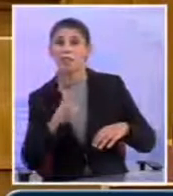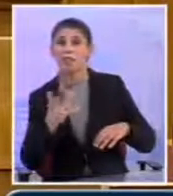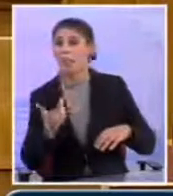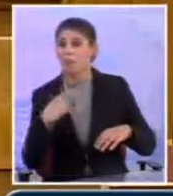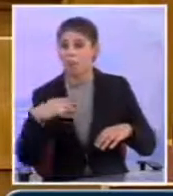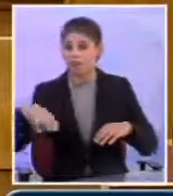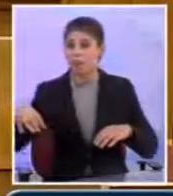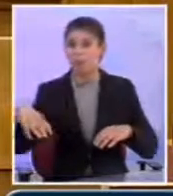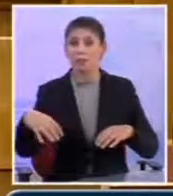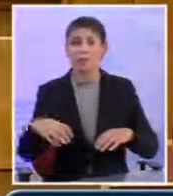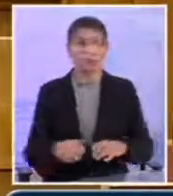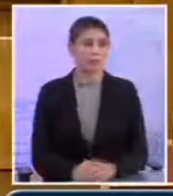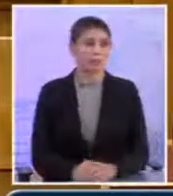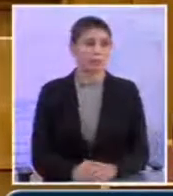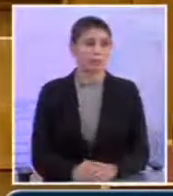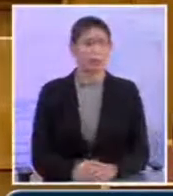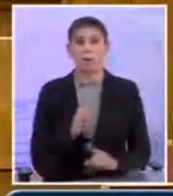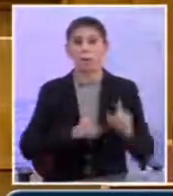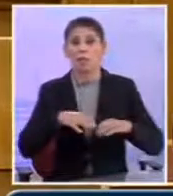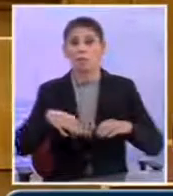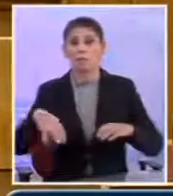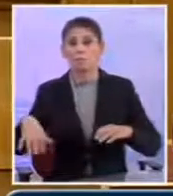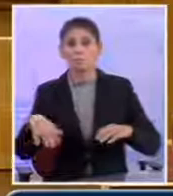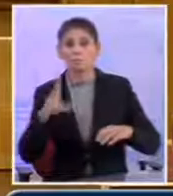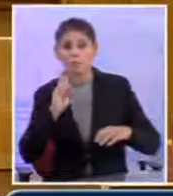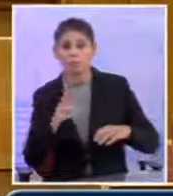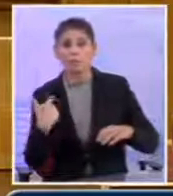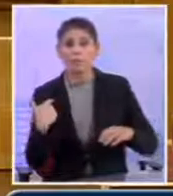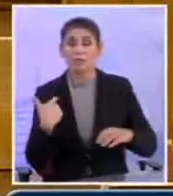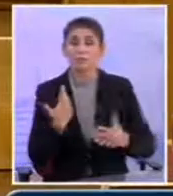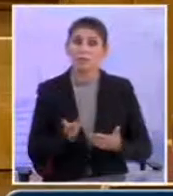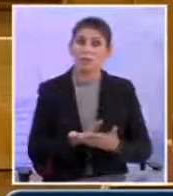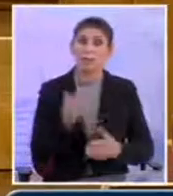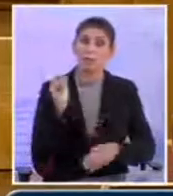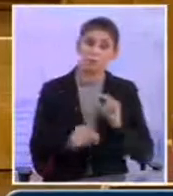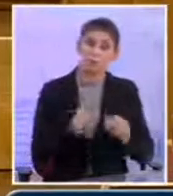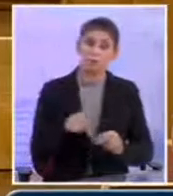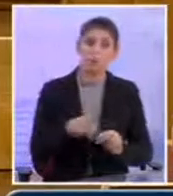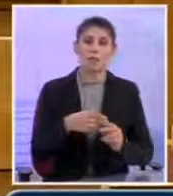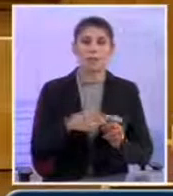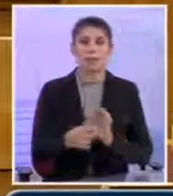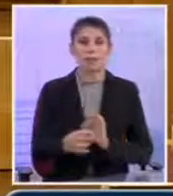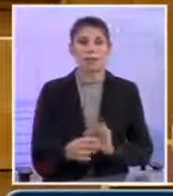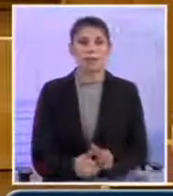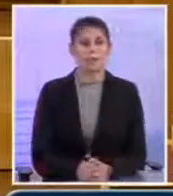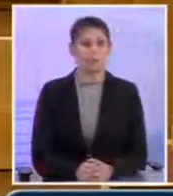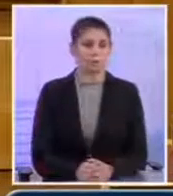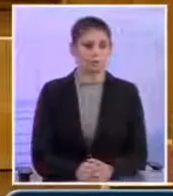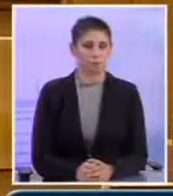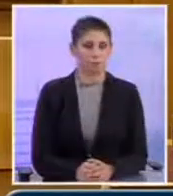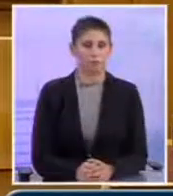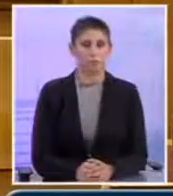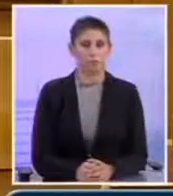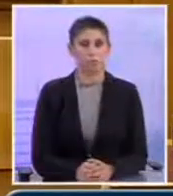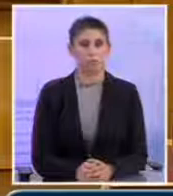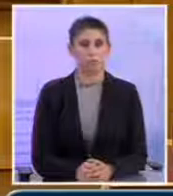Από ποια σκοπιά λοιπόν εμείς Καλούμε να υπερψηφιστούν αυτά τα μέτρα Από τη